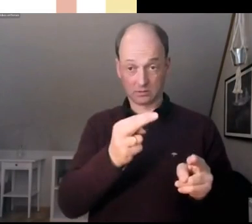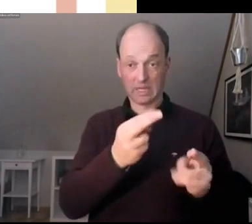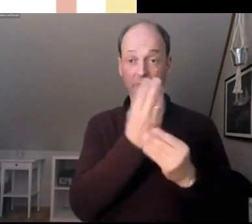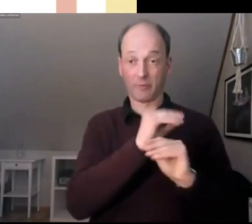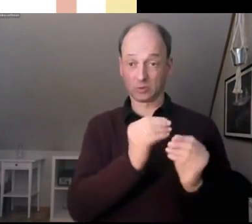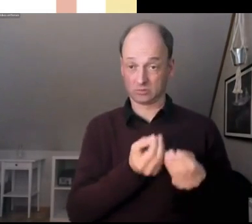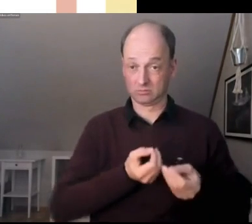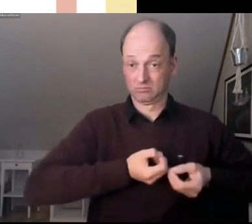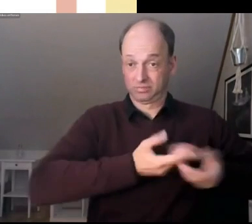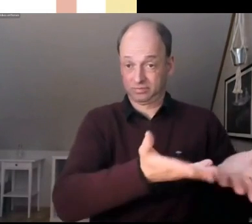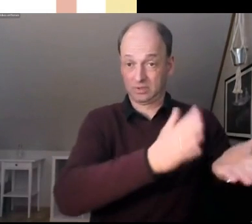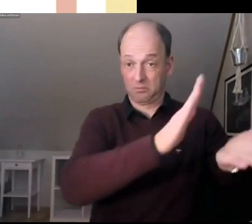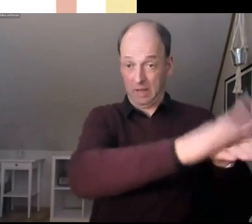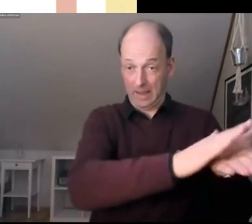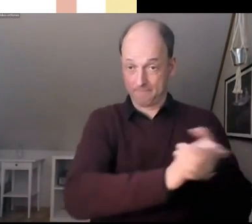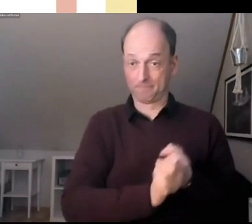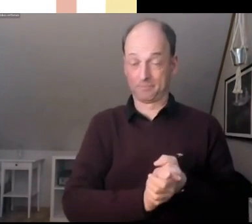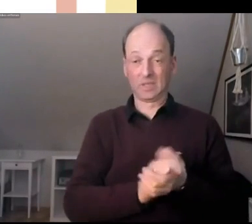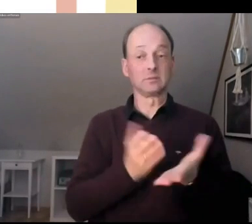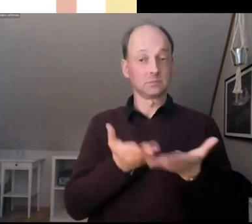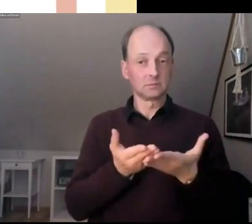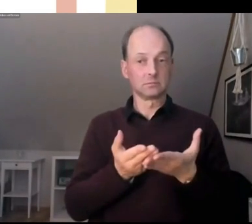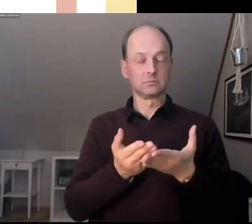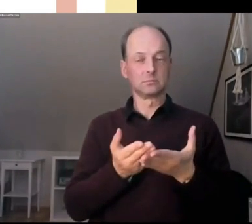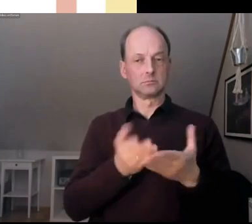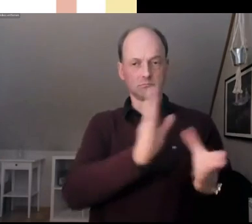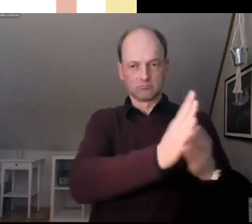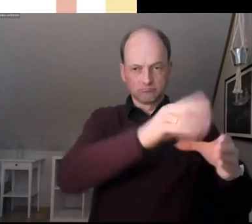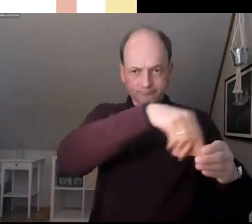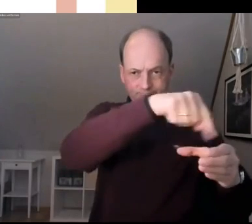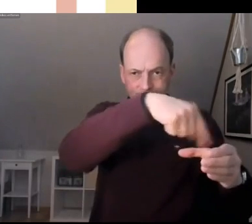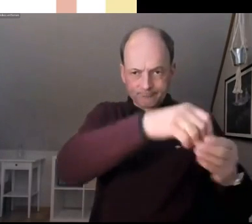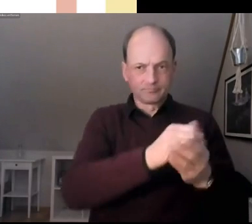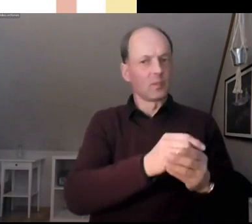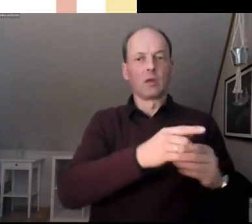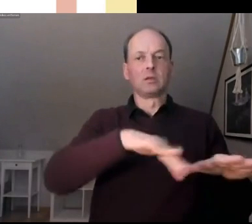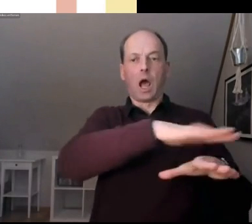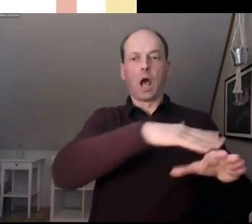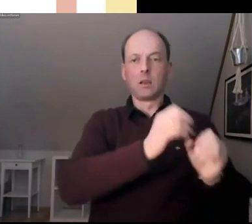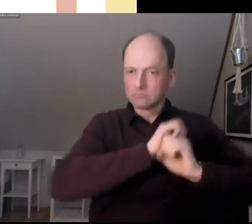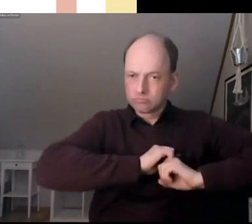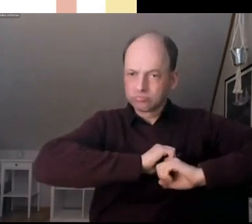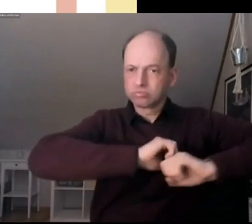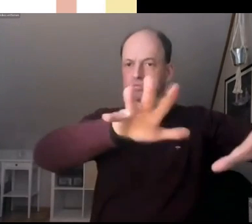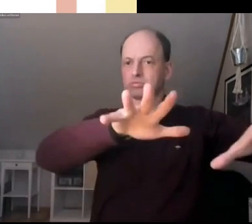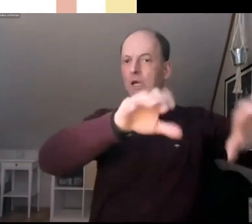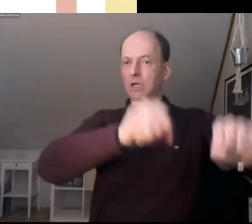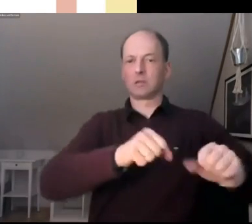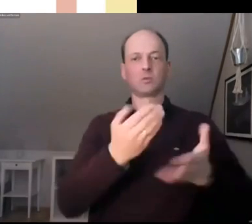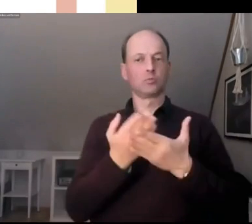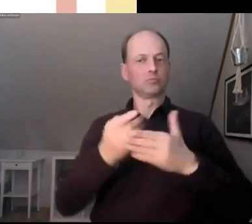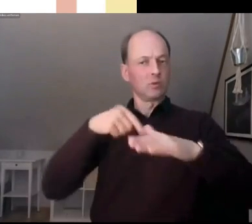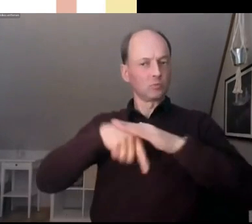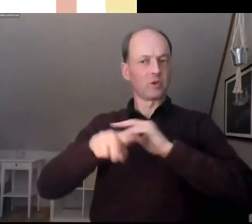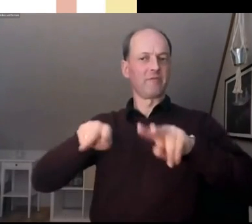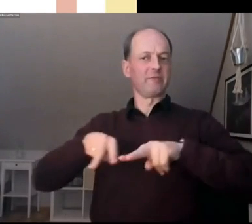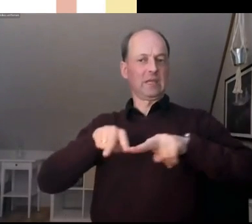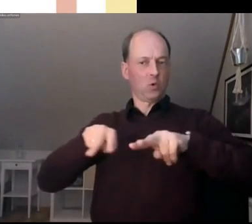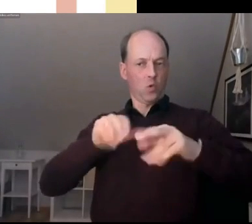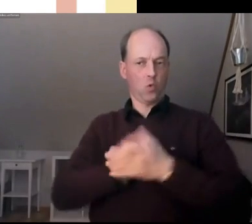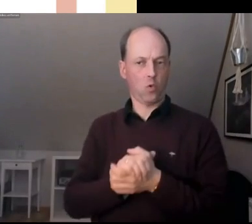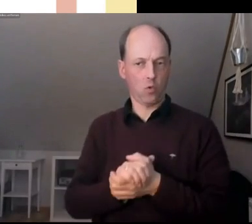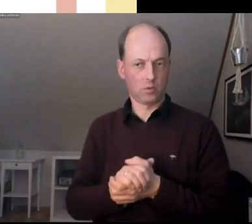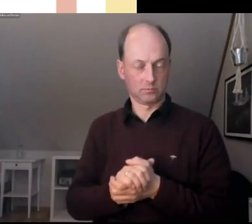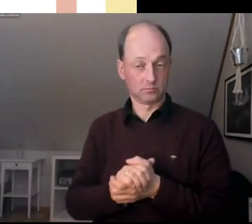Videos von den Vorträgen, von den Debatten für alle zugänglich gemacht. Das heißt auch, es haben ja dann nur circa 150 Menschen